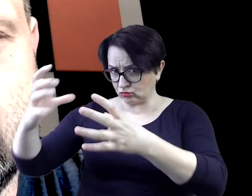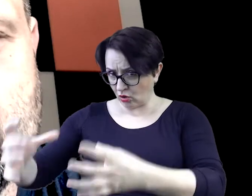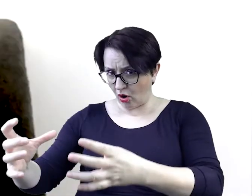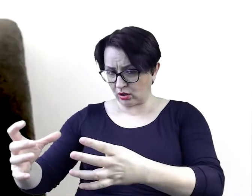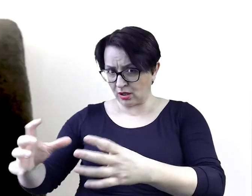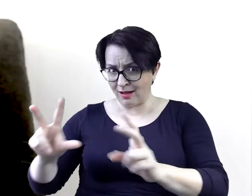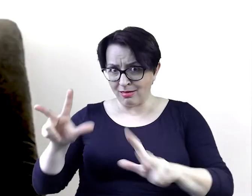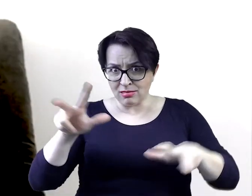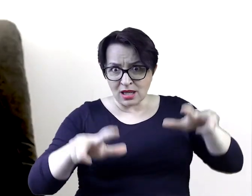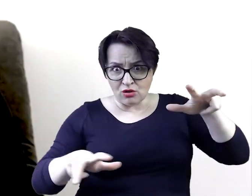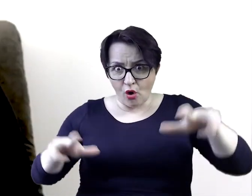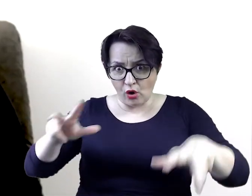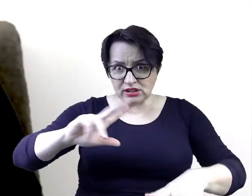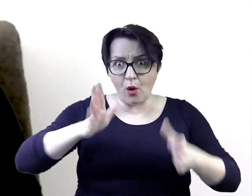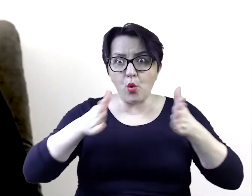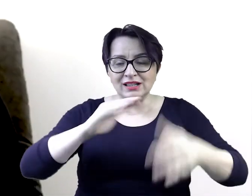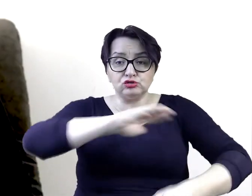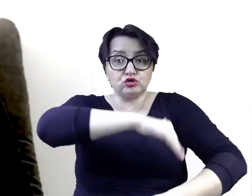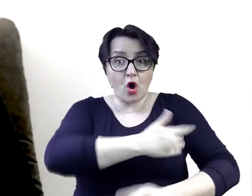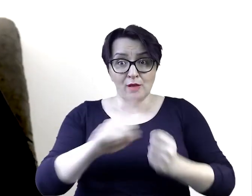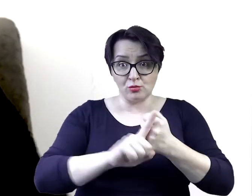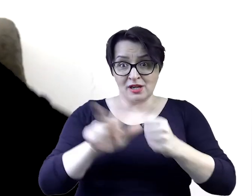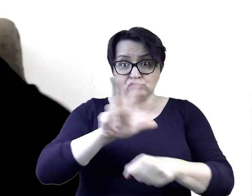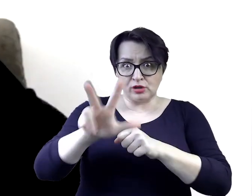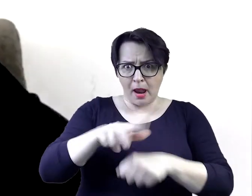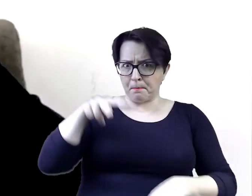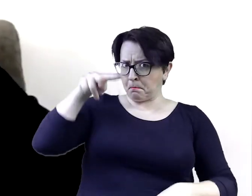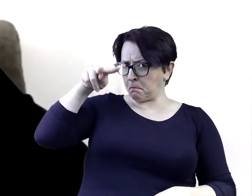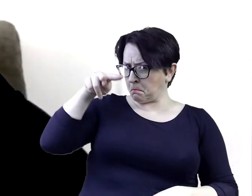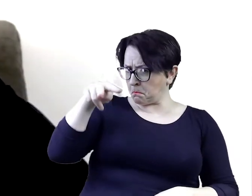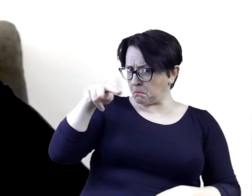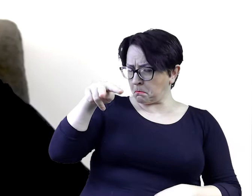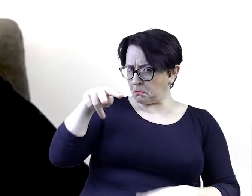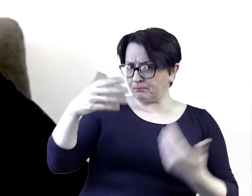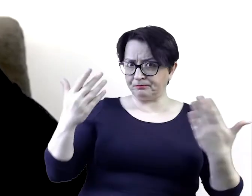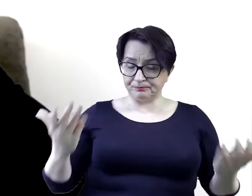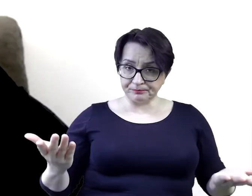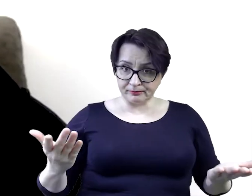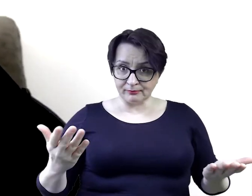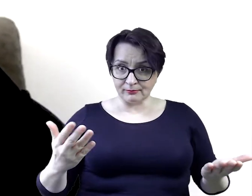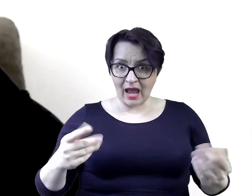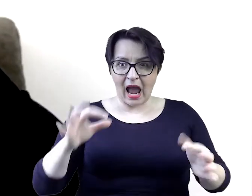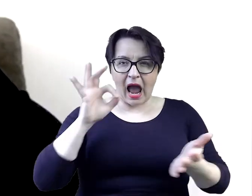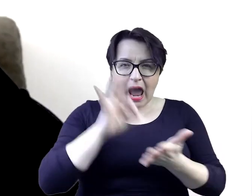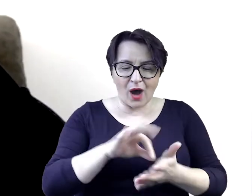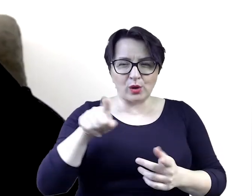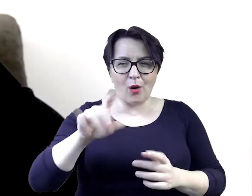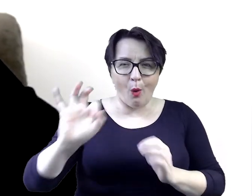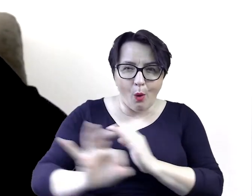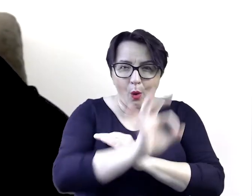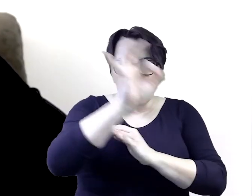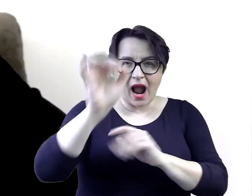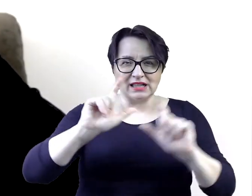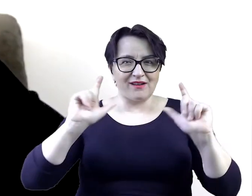Zresztą na cześć tych wszystkich Legendarnych wydarzeń Włodarze miasta Postanowili pozostawić